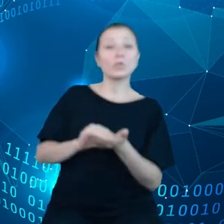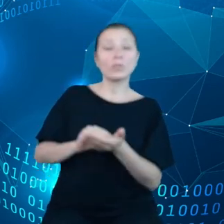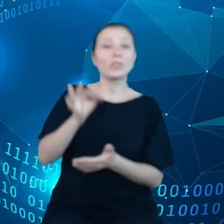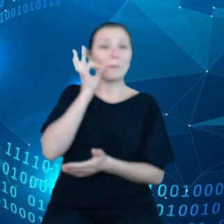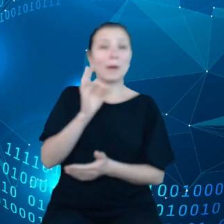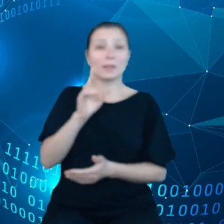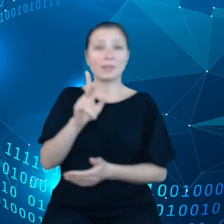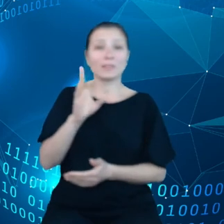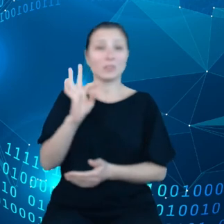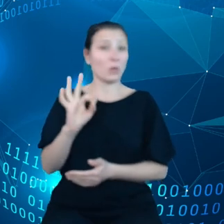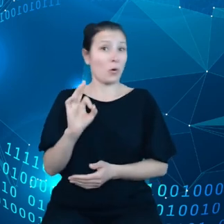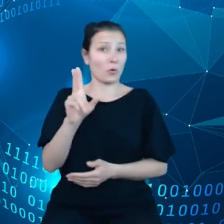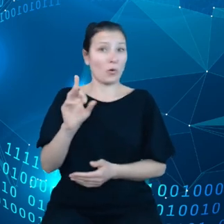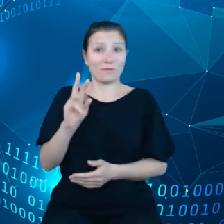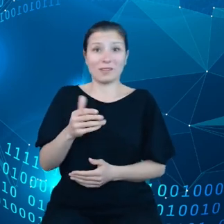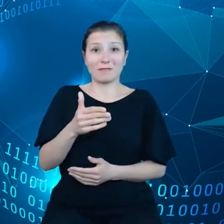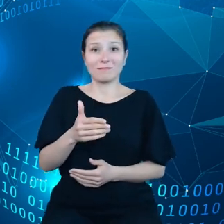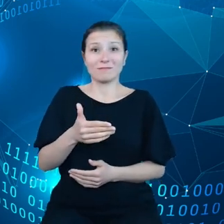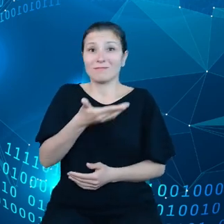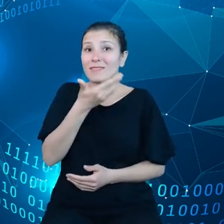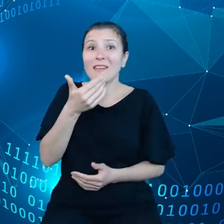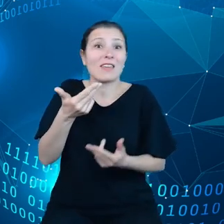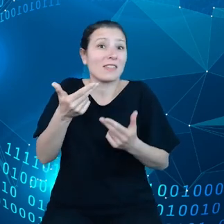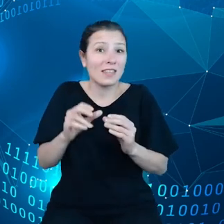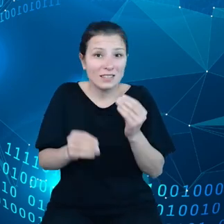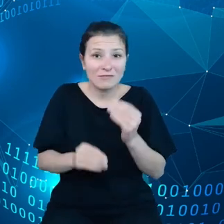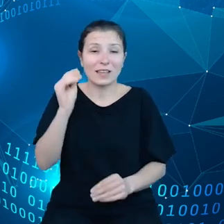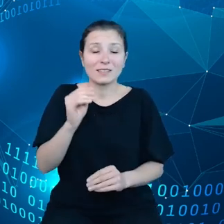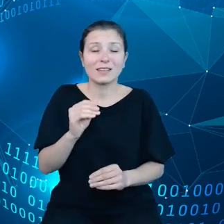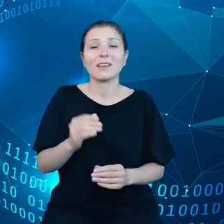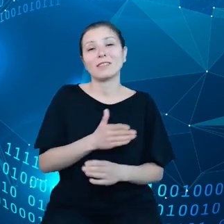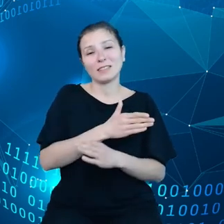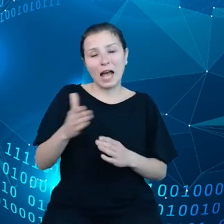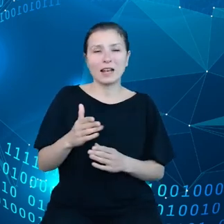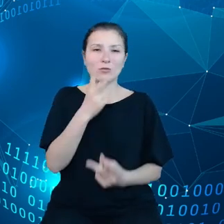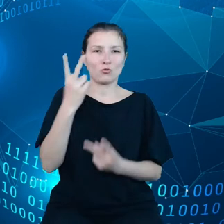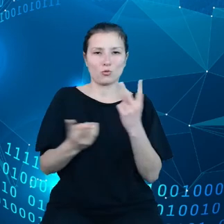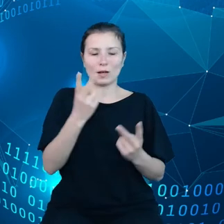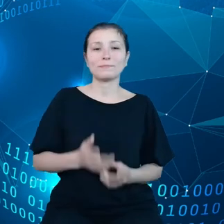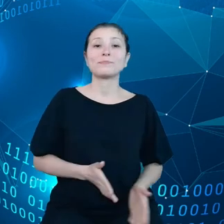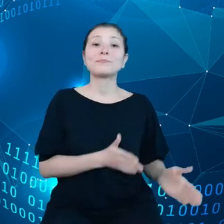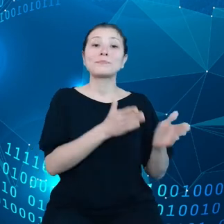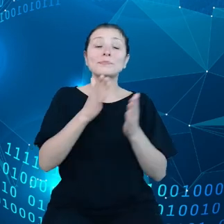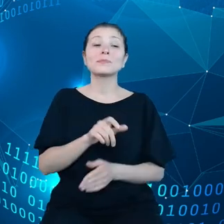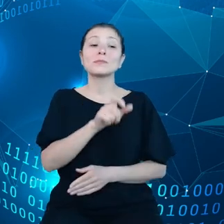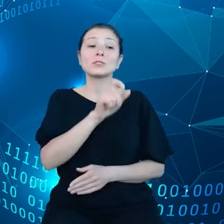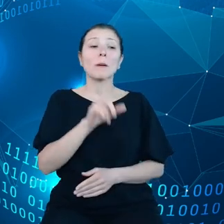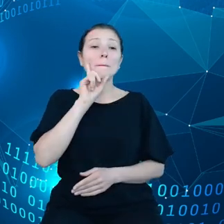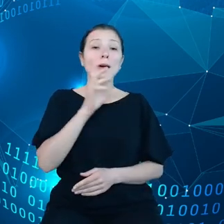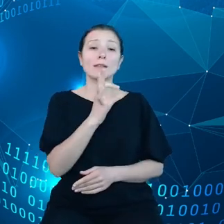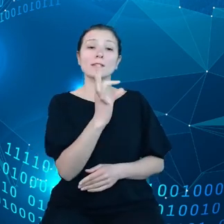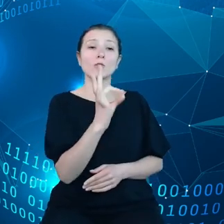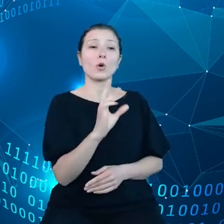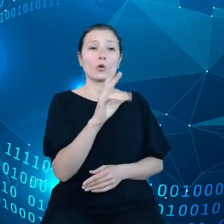Na razie jesteśmy w ogóle na początku drogi. No ale weźmy pana Stokowskiego. Pan